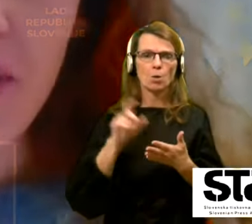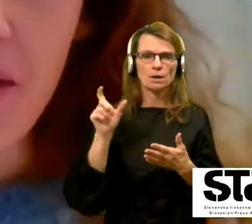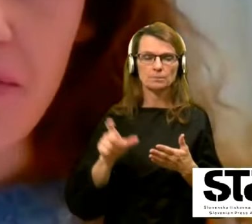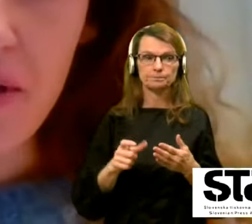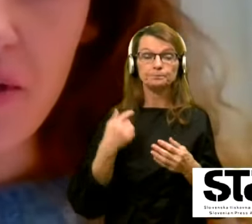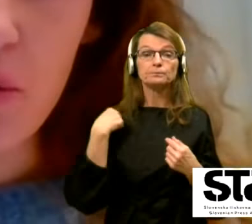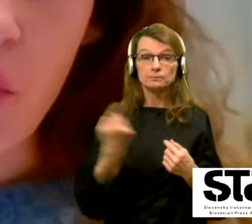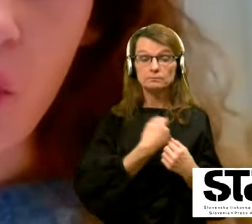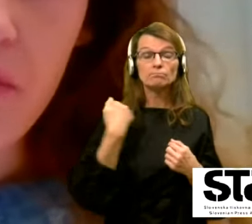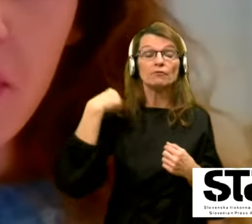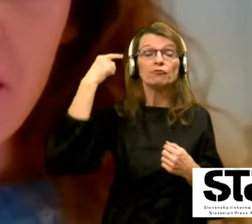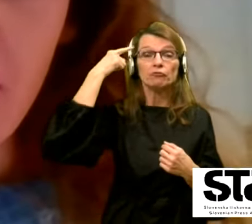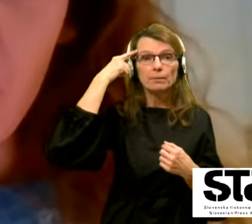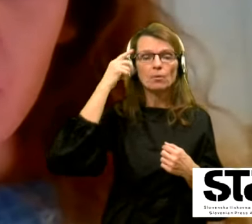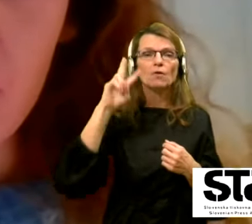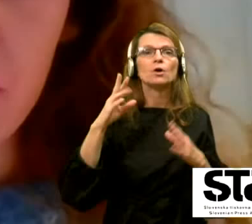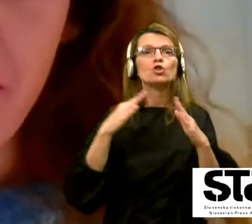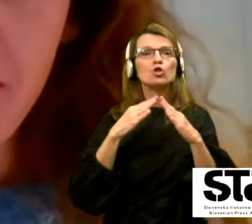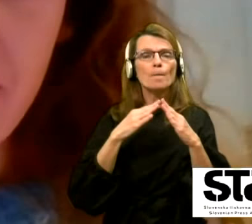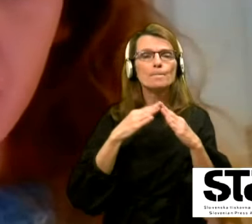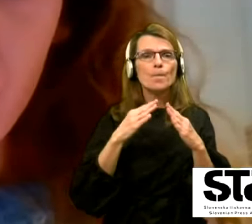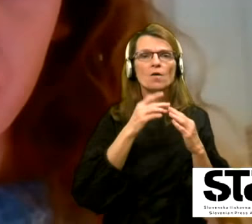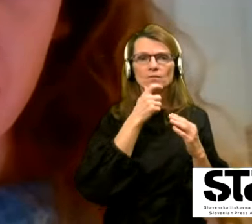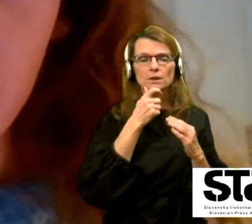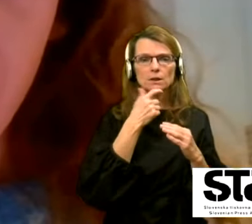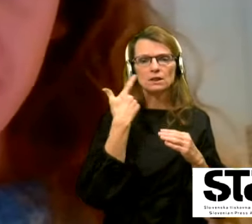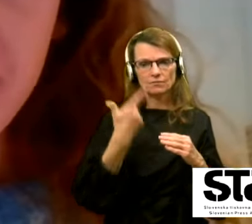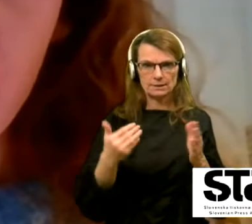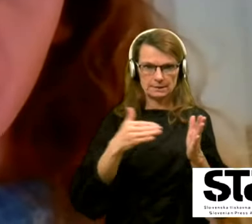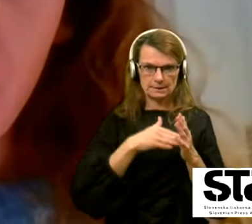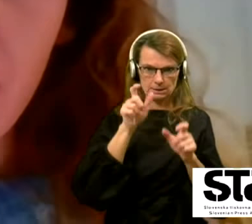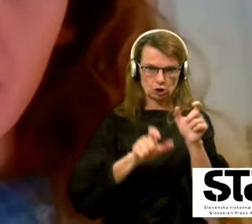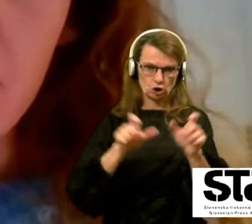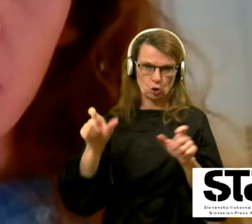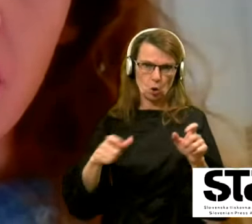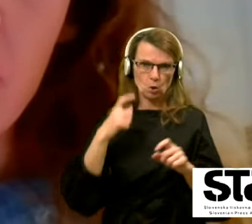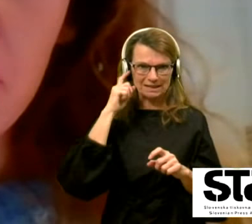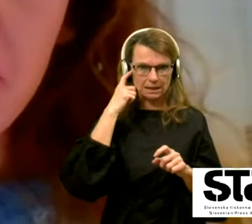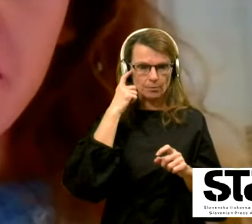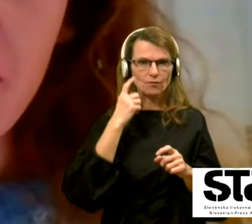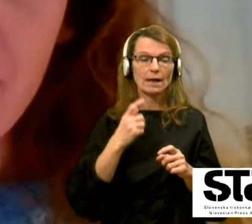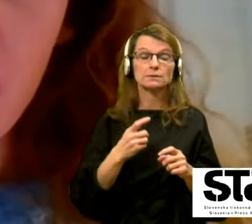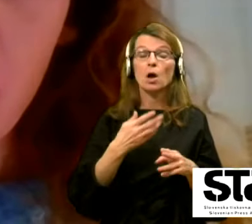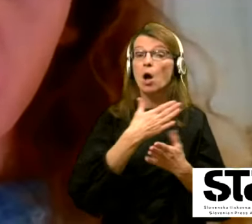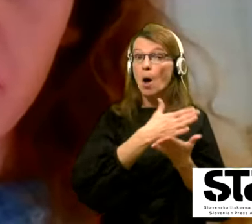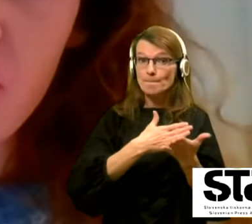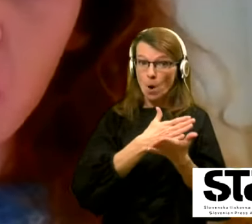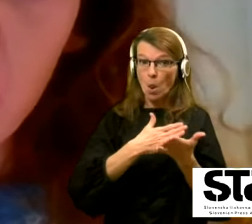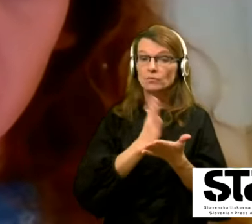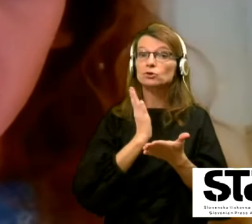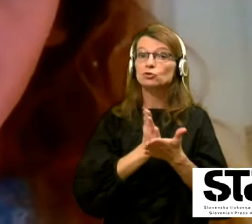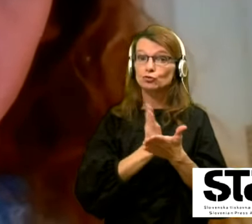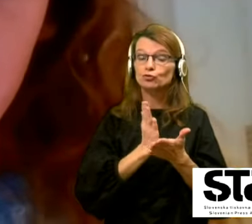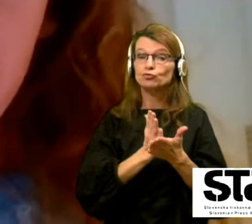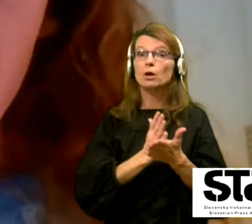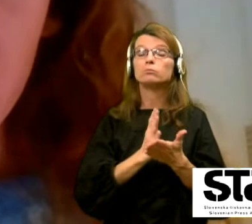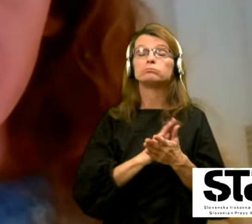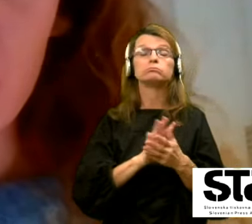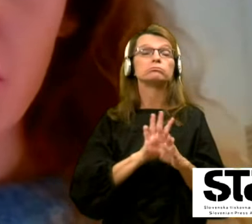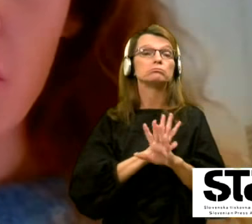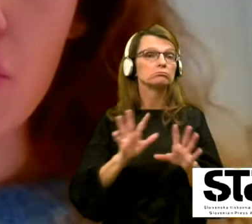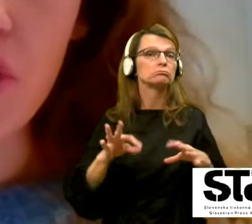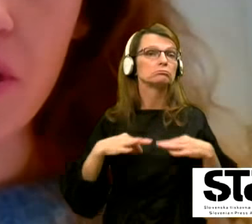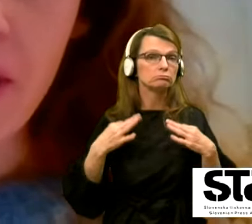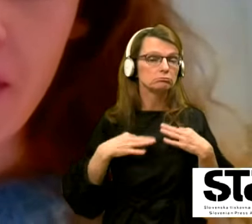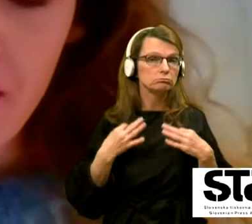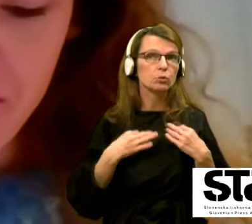Vemo, da v domovih je okrog 20 tisoč oskrbovancev, kar polovica jih je pa COVID že prebolela oziroma so